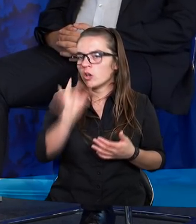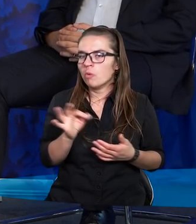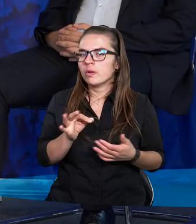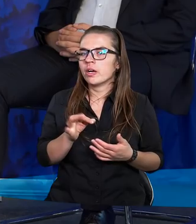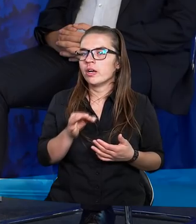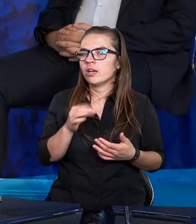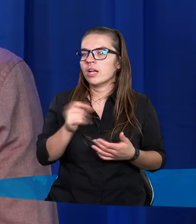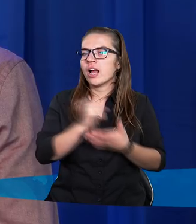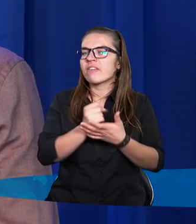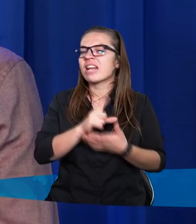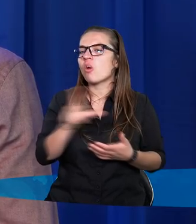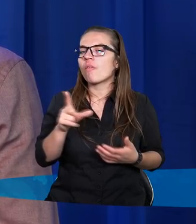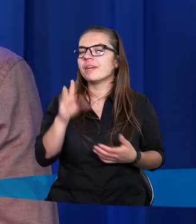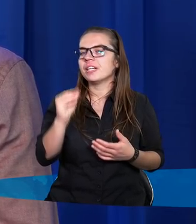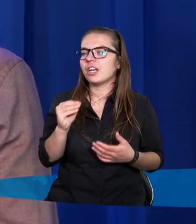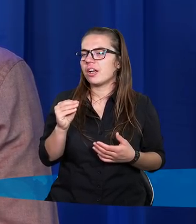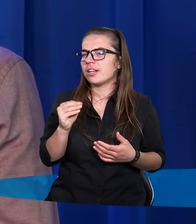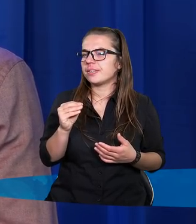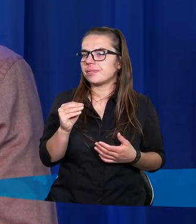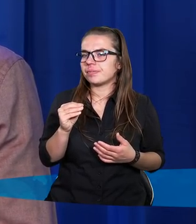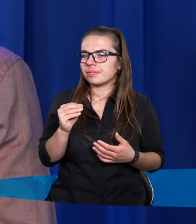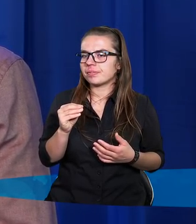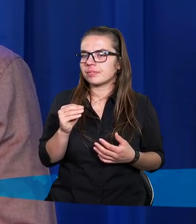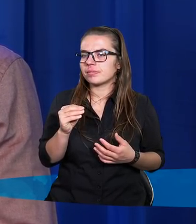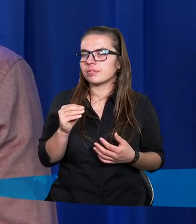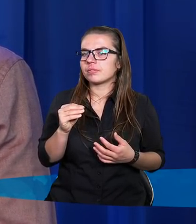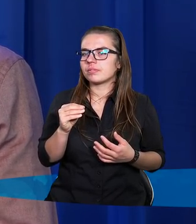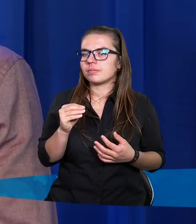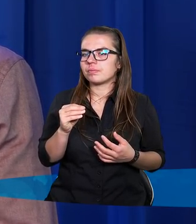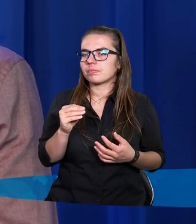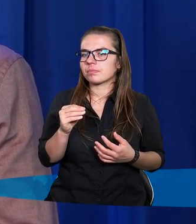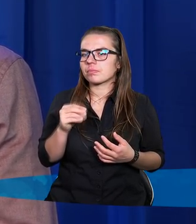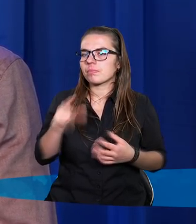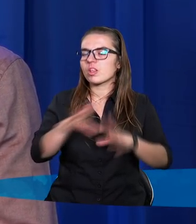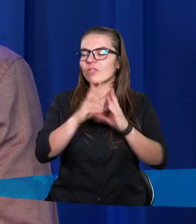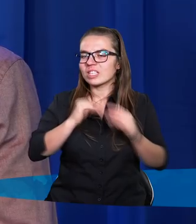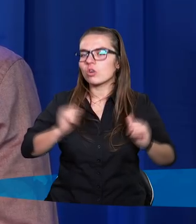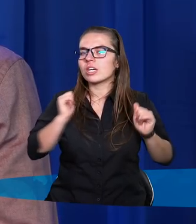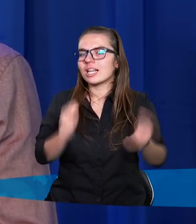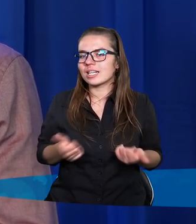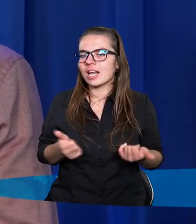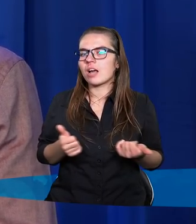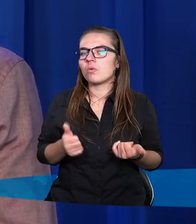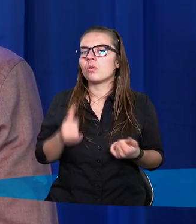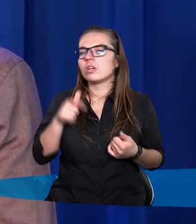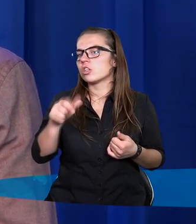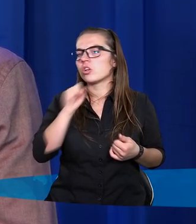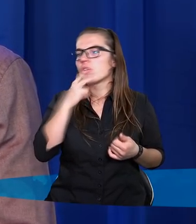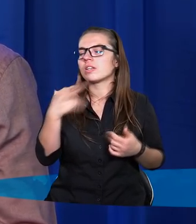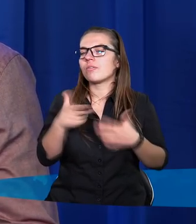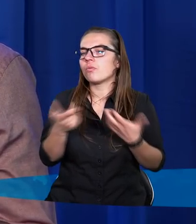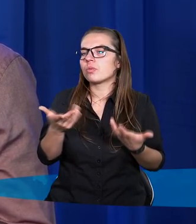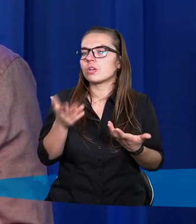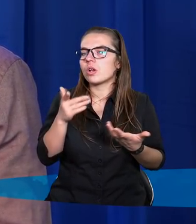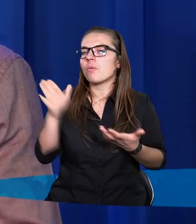Ktoś zakwestionował, że Jego sposób życia jest właściwy i to wszystko się stało. Już nikt nie wróci do tych